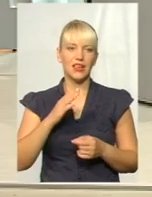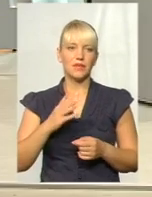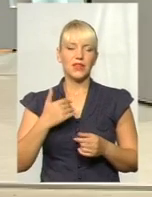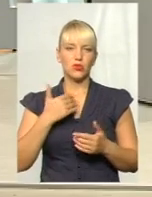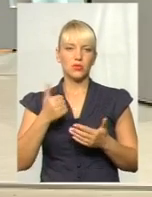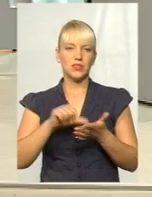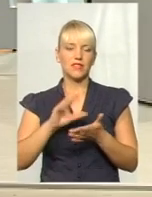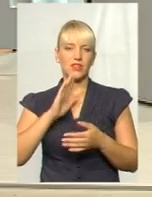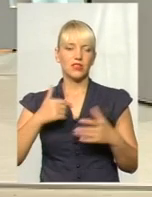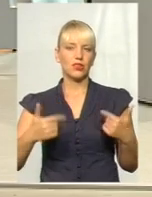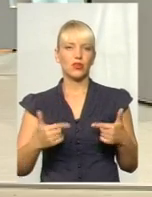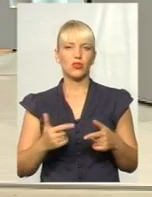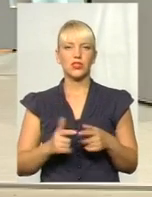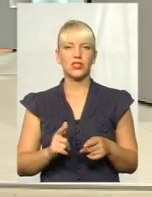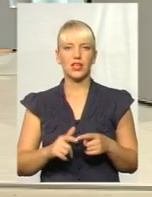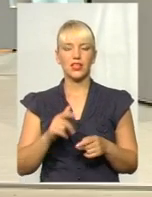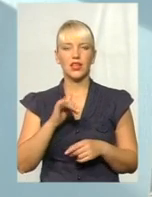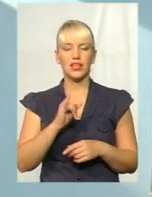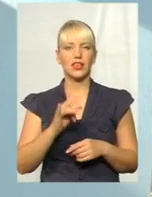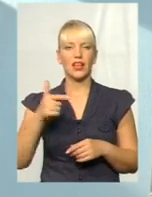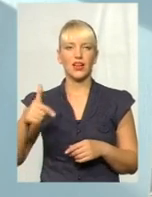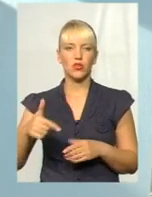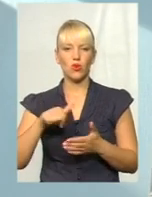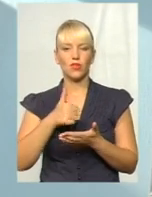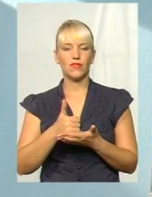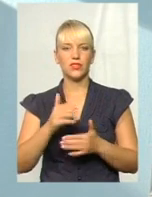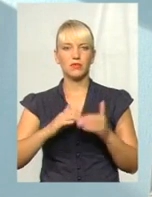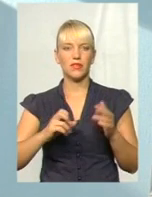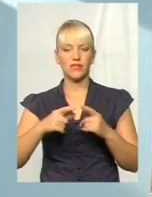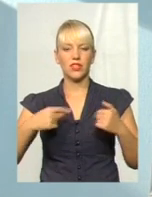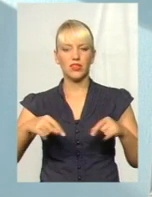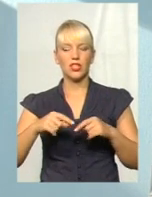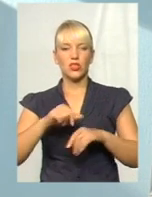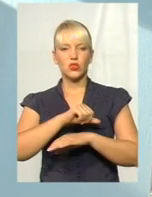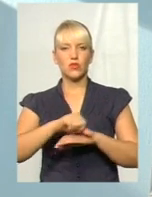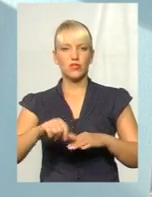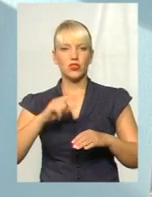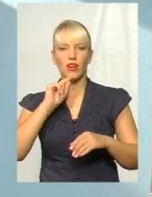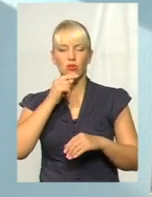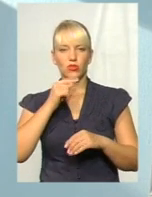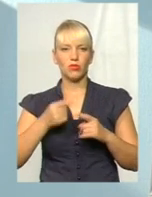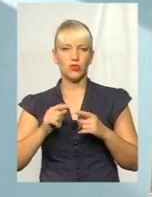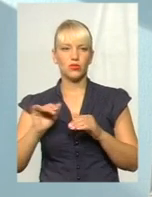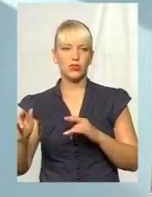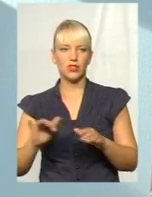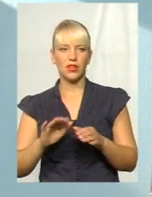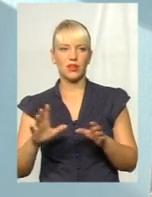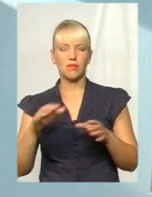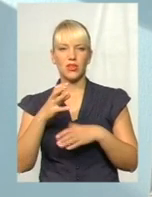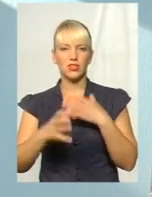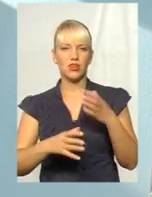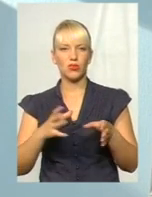У нашій студії сьогодні Ірина Григорчук, головний спеціаліст відділу зовнішньої економічної діяльності та міжнародного співробітництва